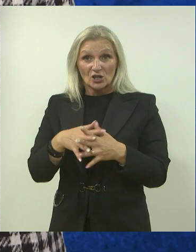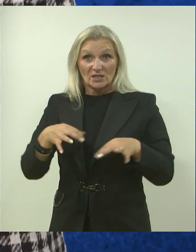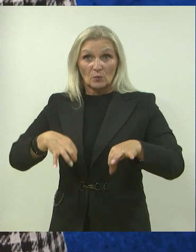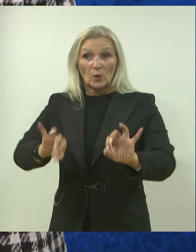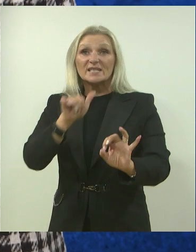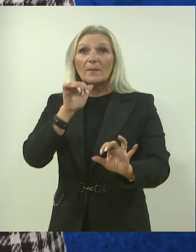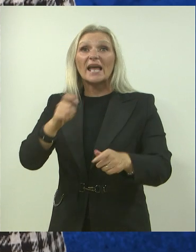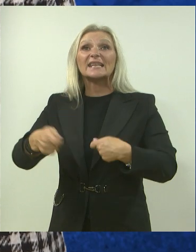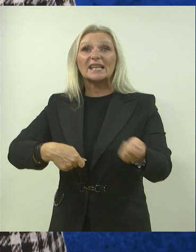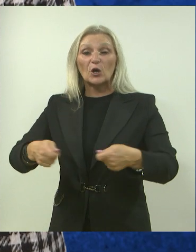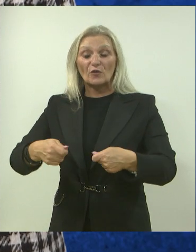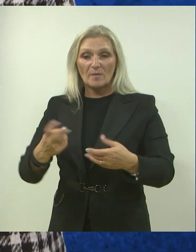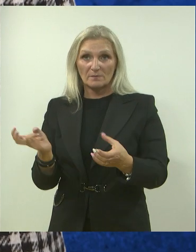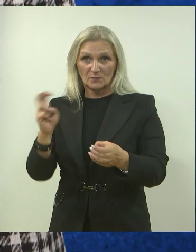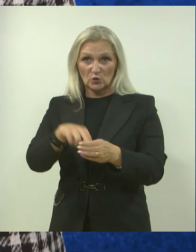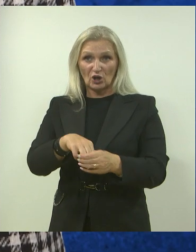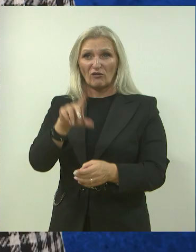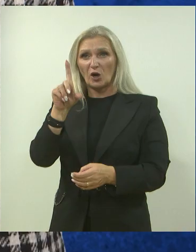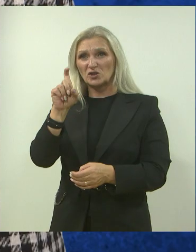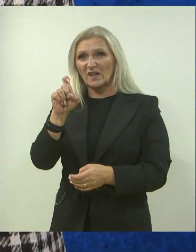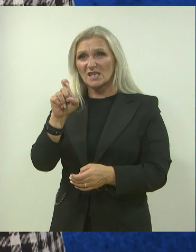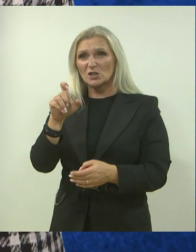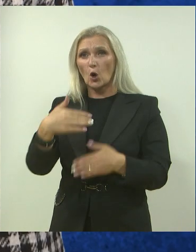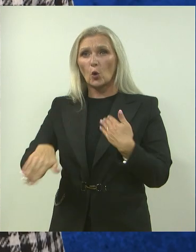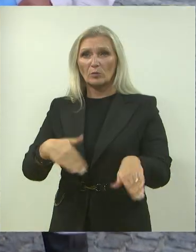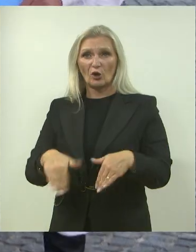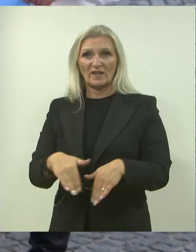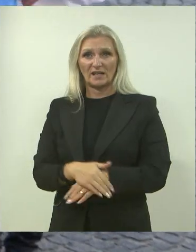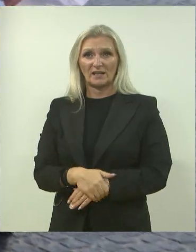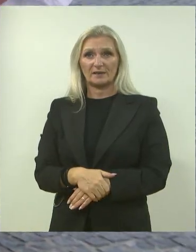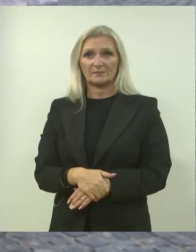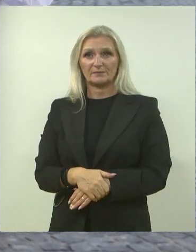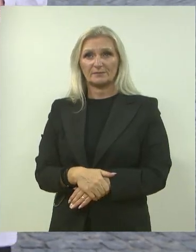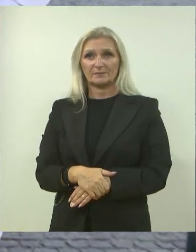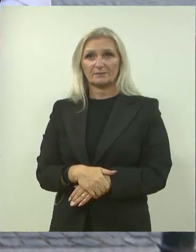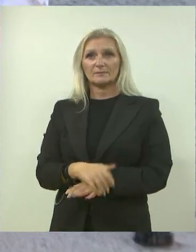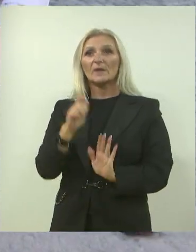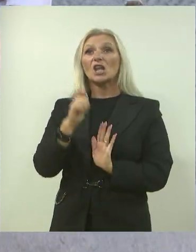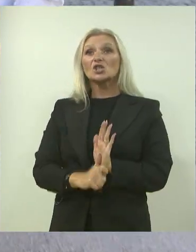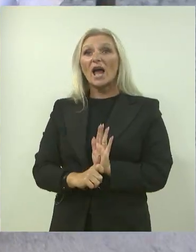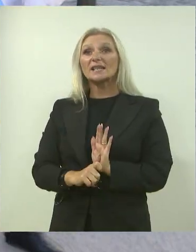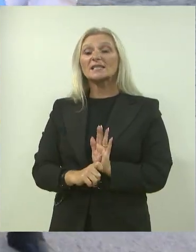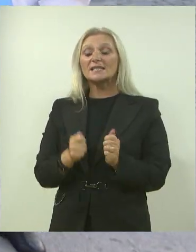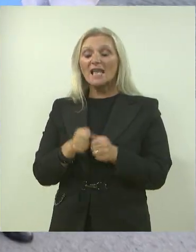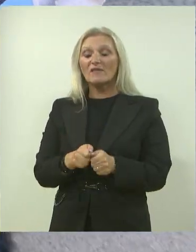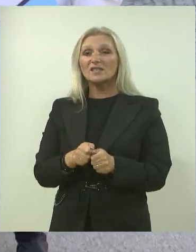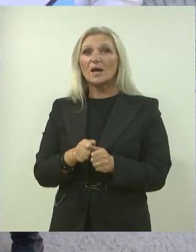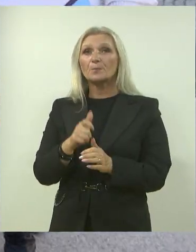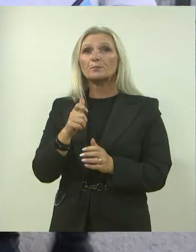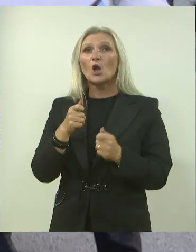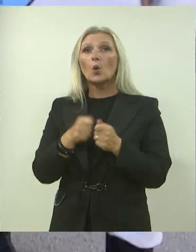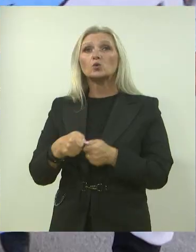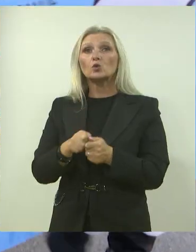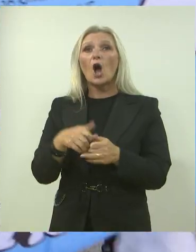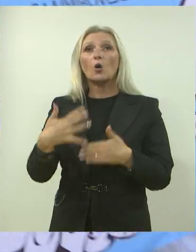trgovima, u kojem je sudjelovalo 200-injak umirovljenika. Članice i članovi Saveza udruga umirovljenika i